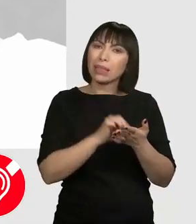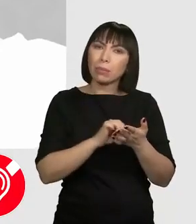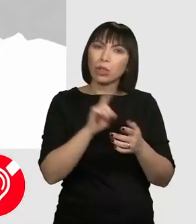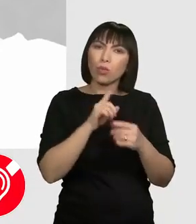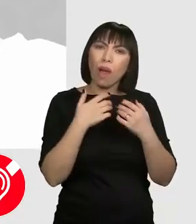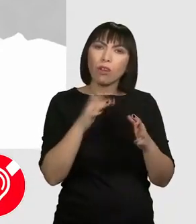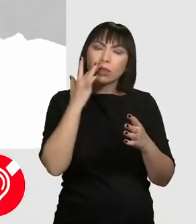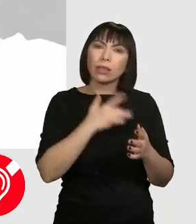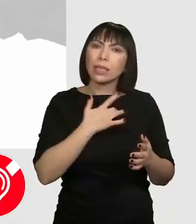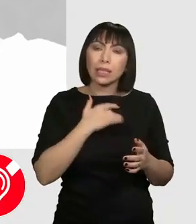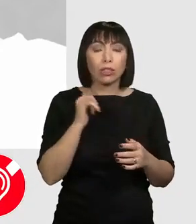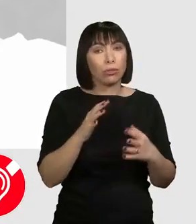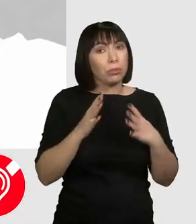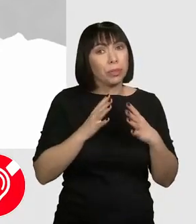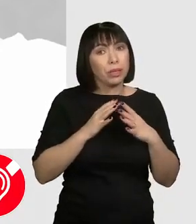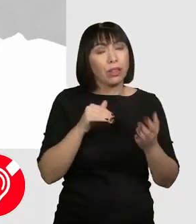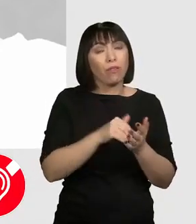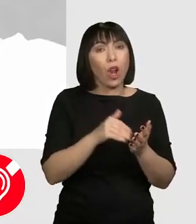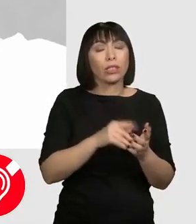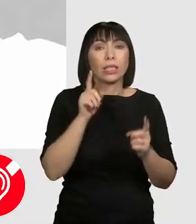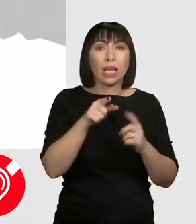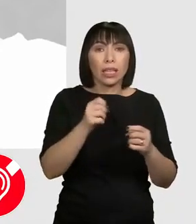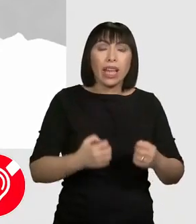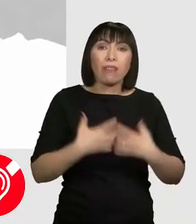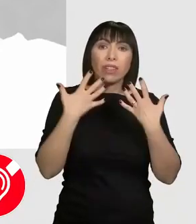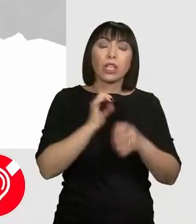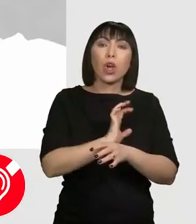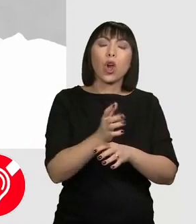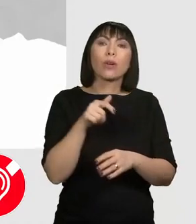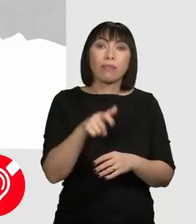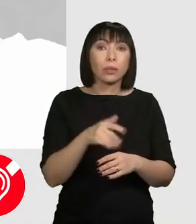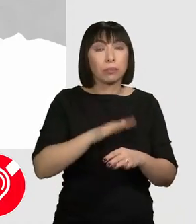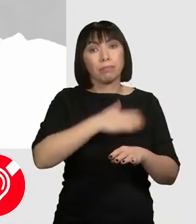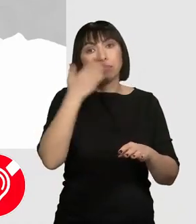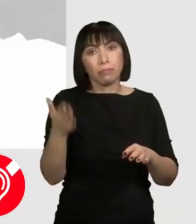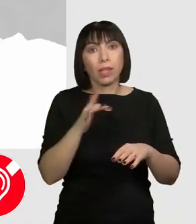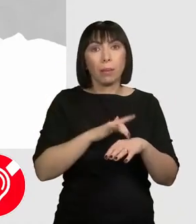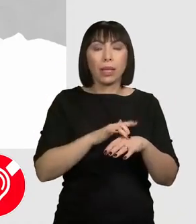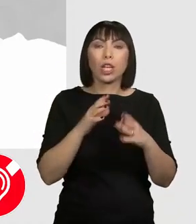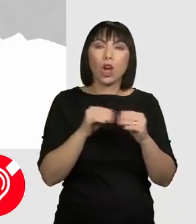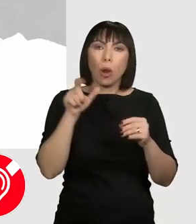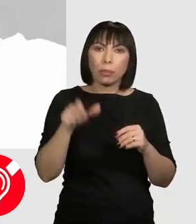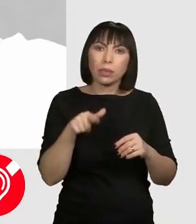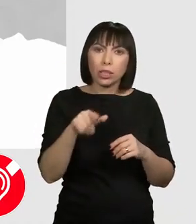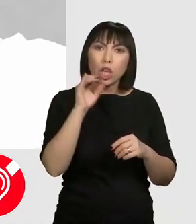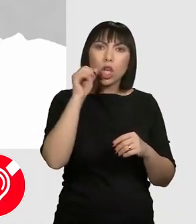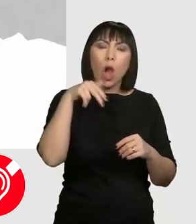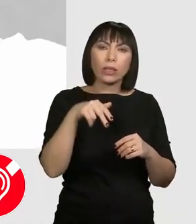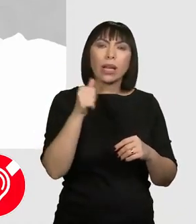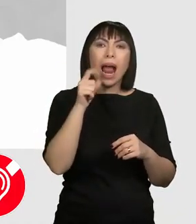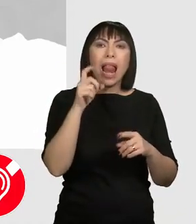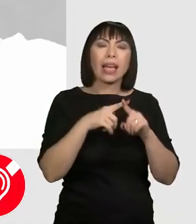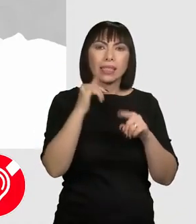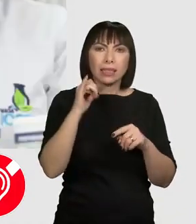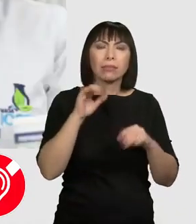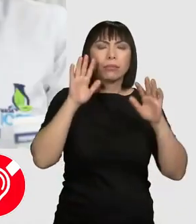fost încă testat și este riscant să-l folosești dacă te-ai infectat cu SARS-CoV-2. Pe de altă parte, medicul român Ion Alexie, stabilit